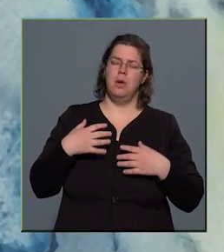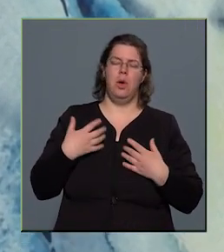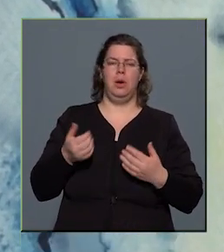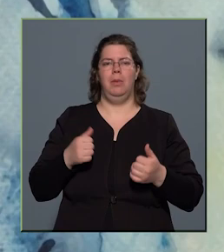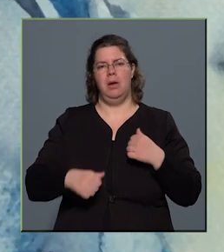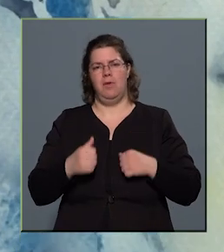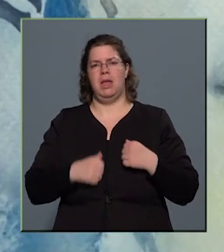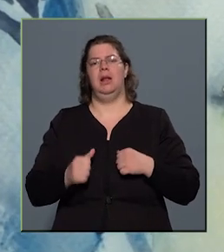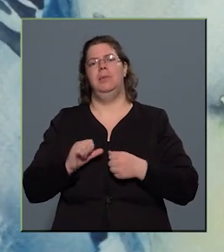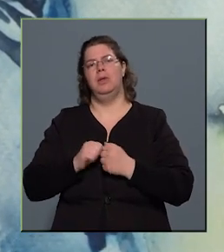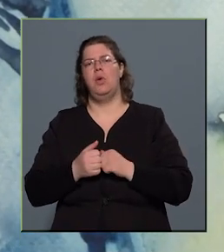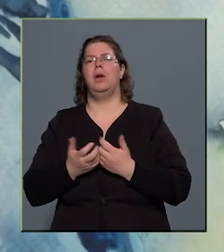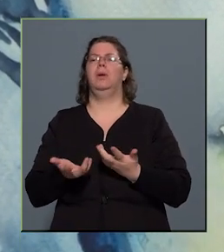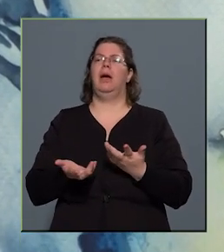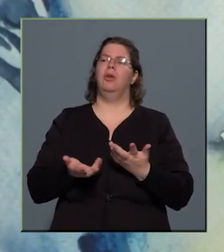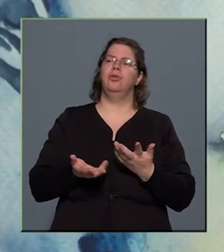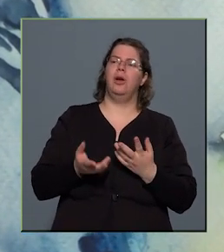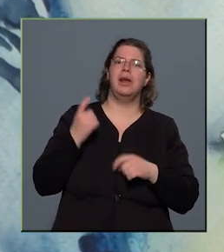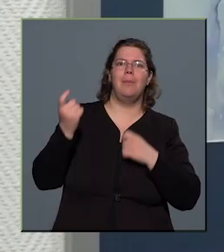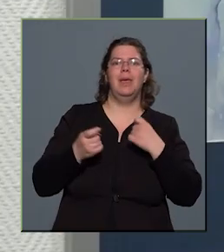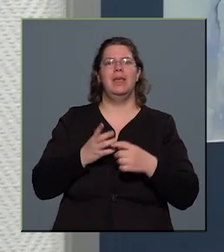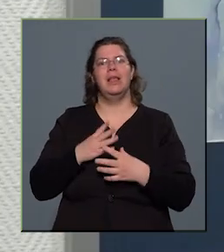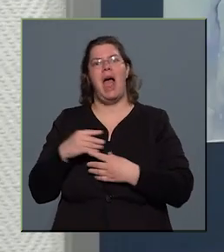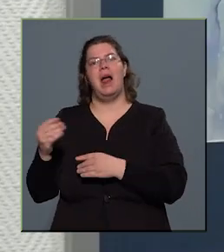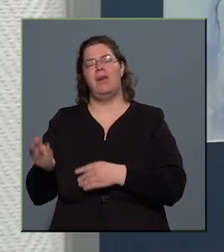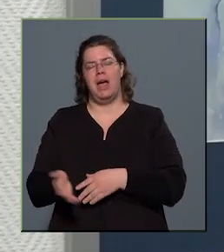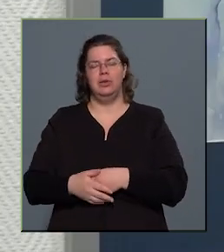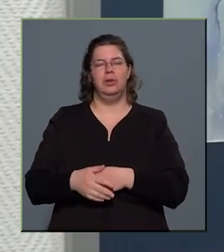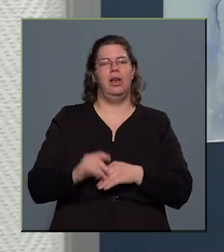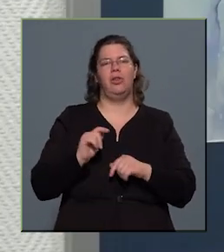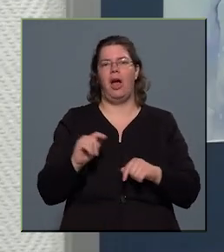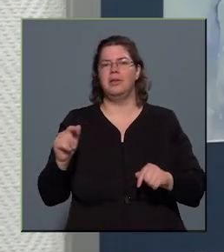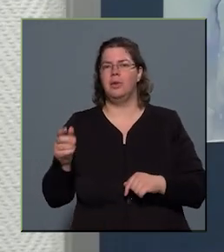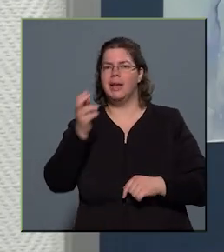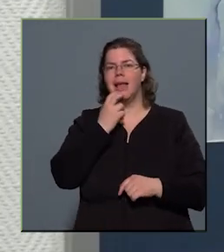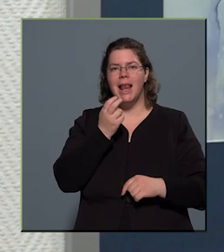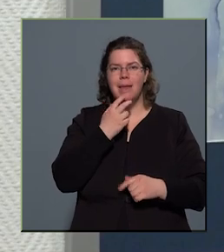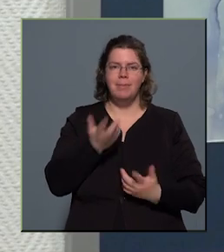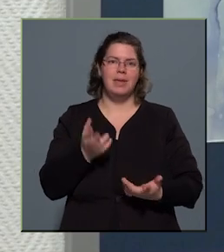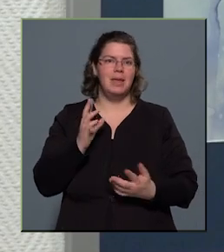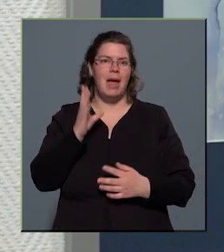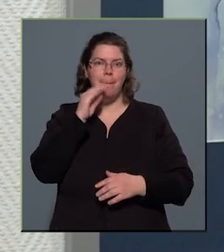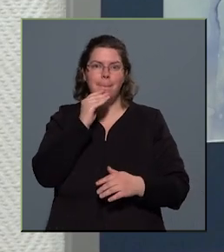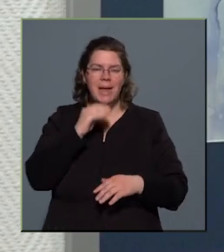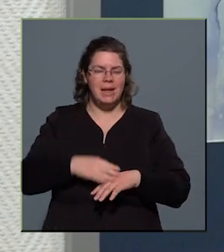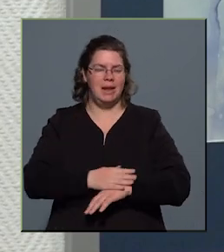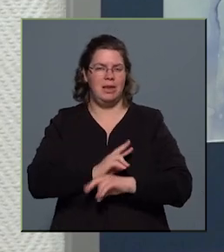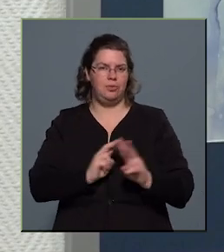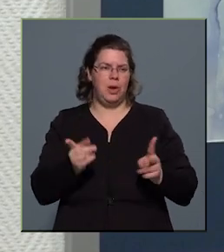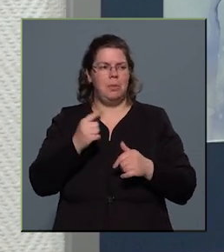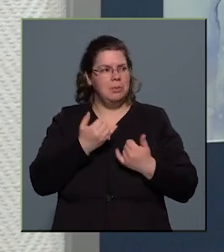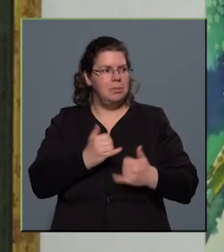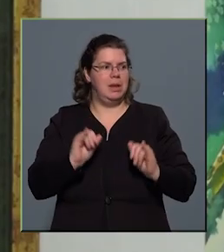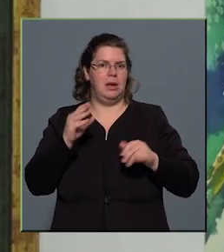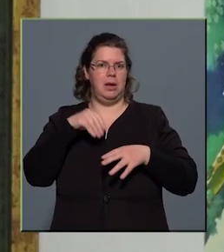a szorongások, a remény, az elvágyódás, tehát azok az elemi emberi érzések vannak, ami szerintem mindannyiunkban